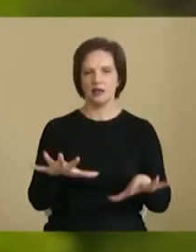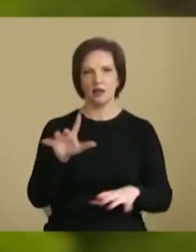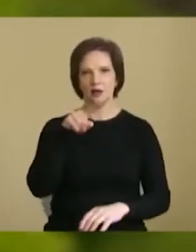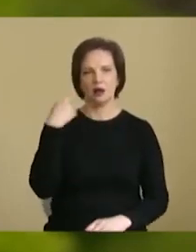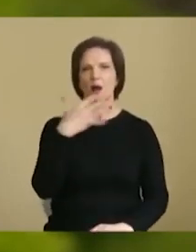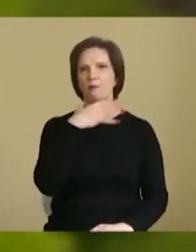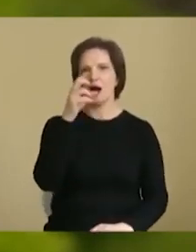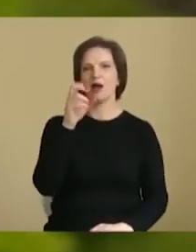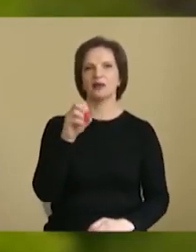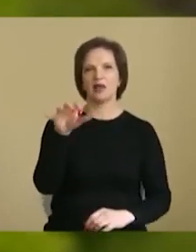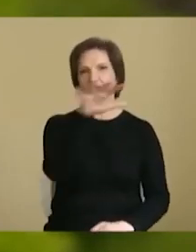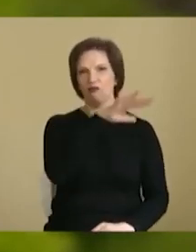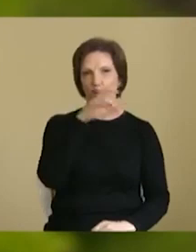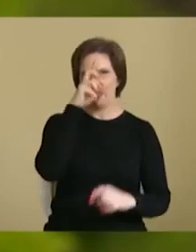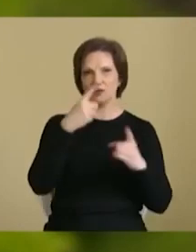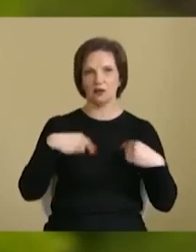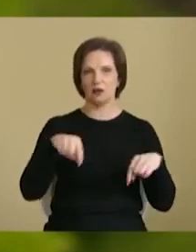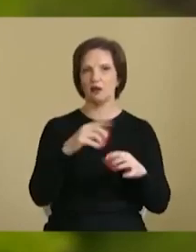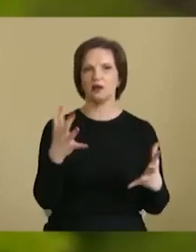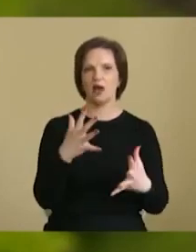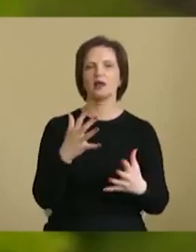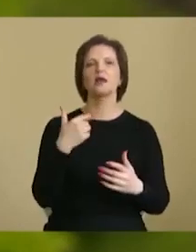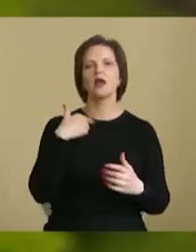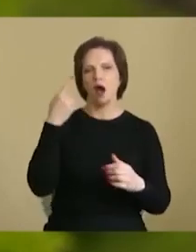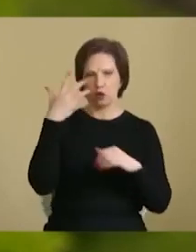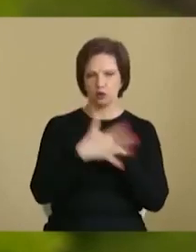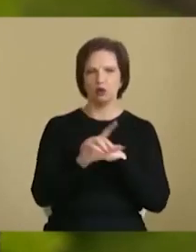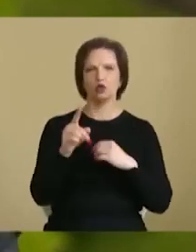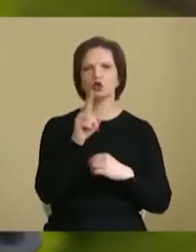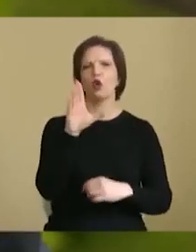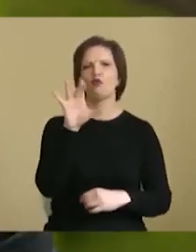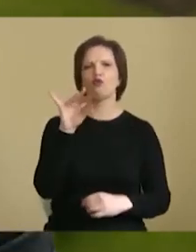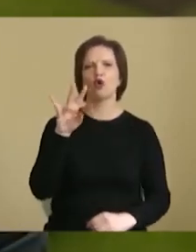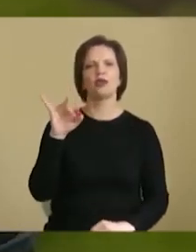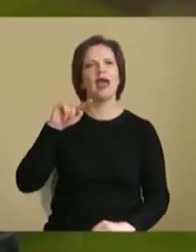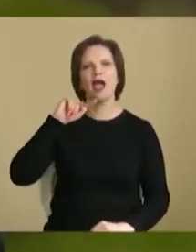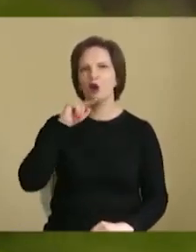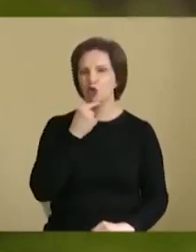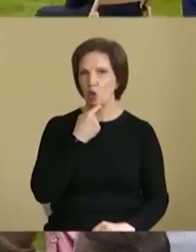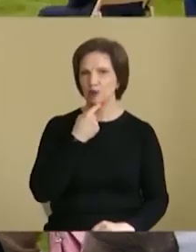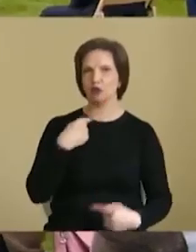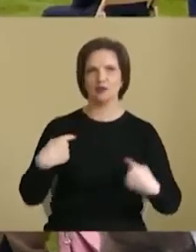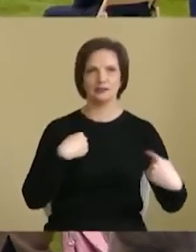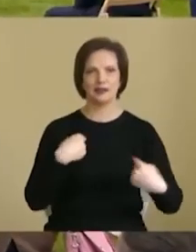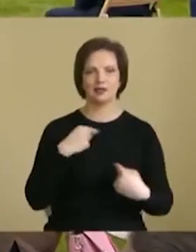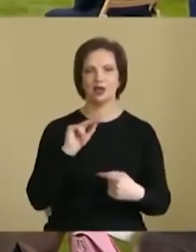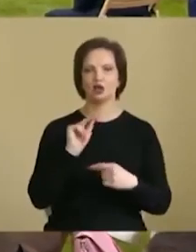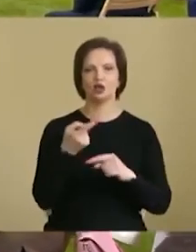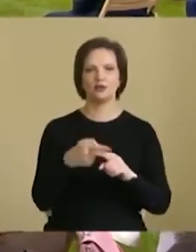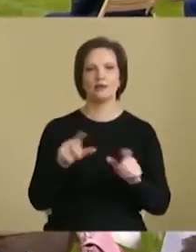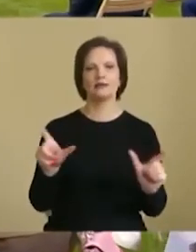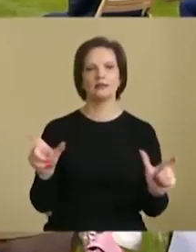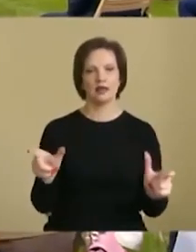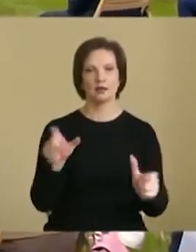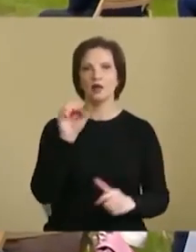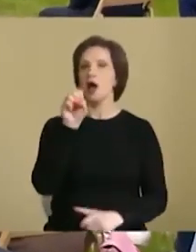європейських країн, які, я розумію, що і вони економічно страждають через ці санкції. Але,